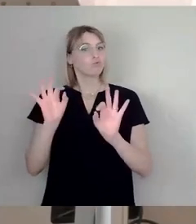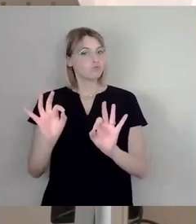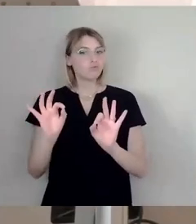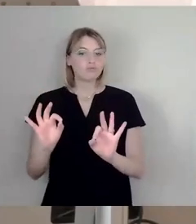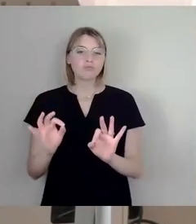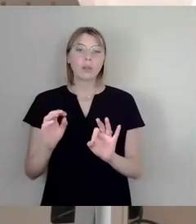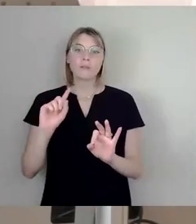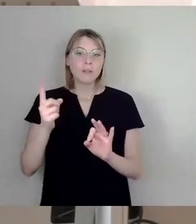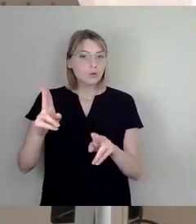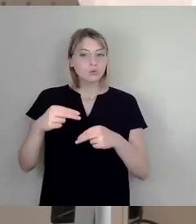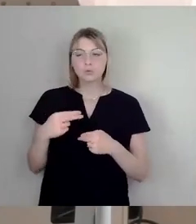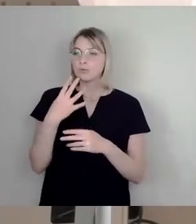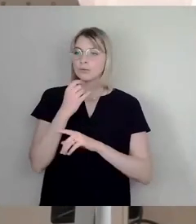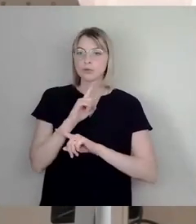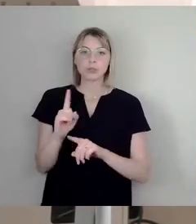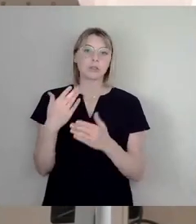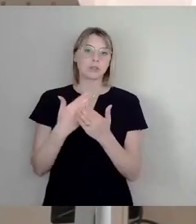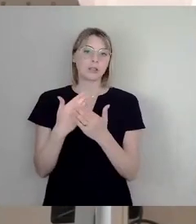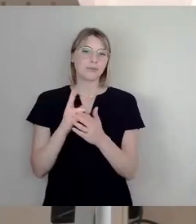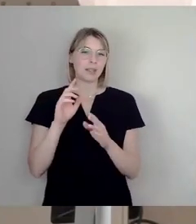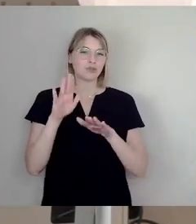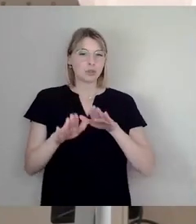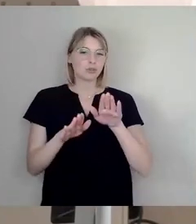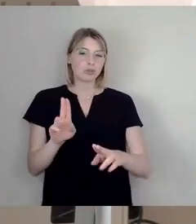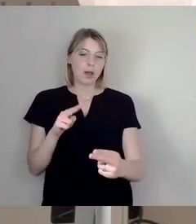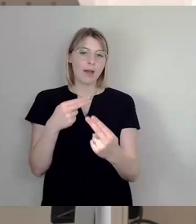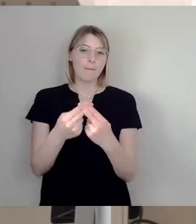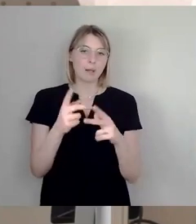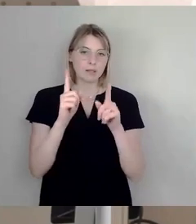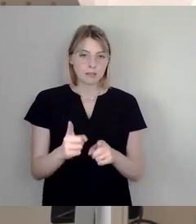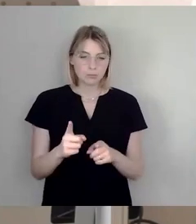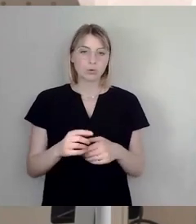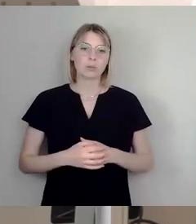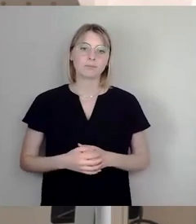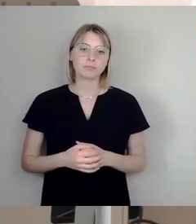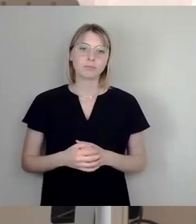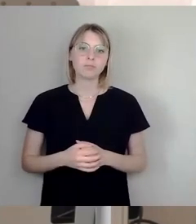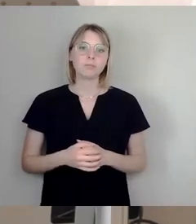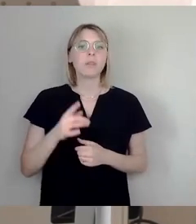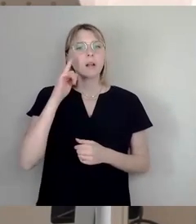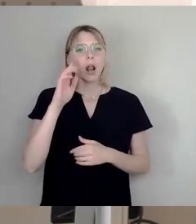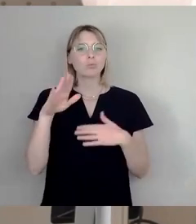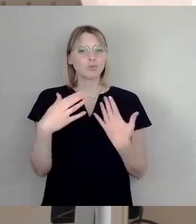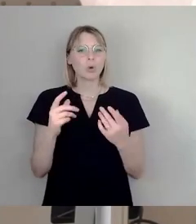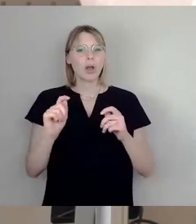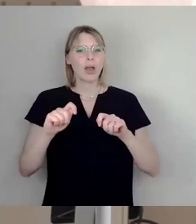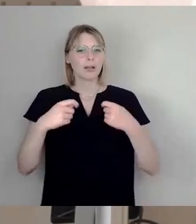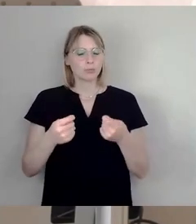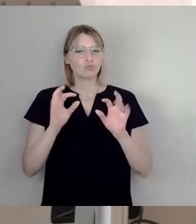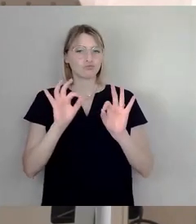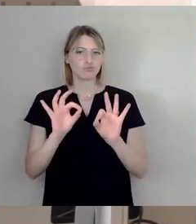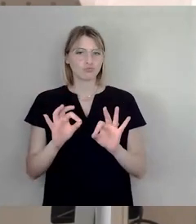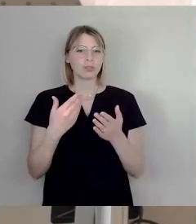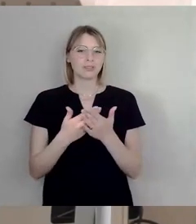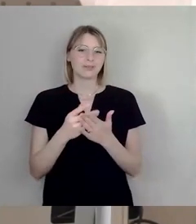an das, was wir heute brauchen. Und ich glaube, das ist doch am Ende ein gutes Ergebnis. Insofern freue ich mich sehr. Vielen Dank auch für